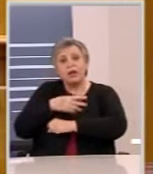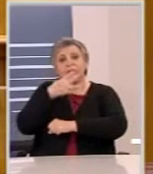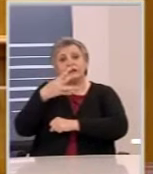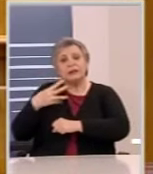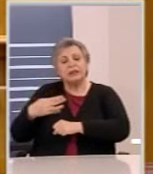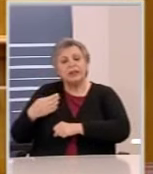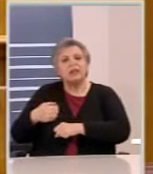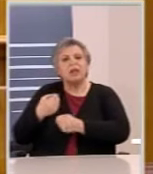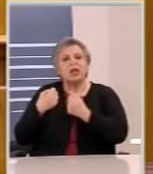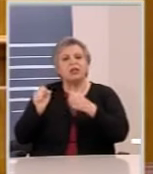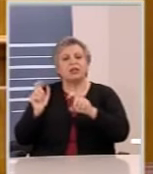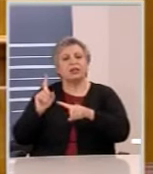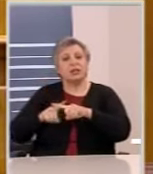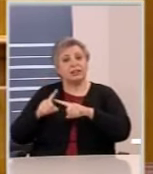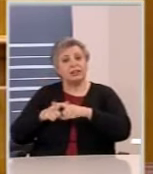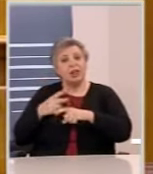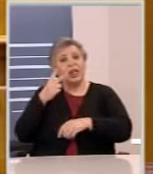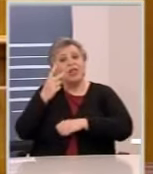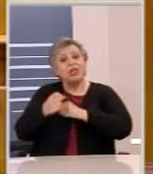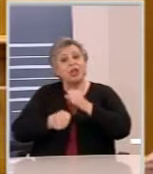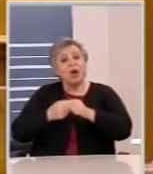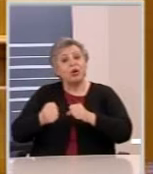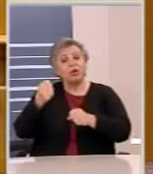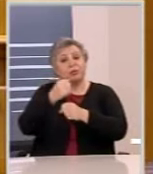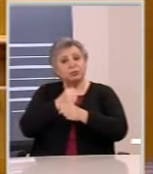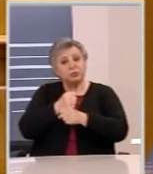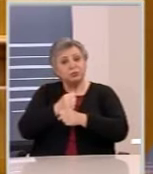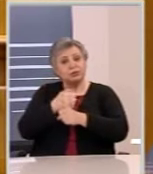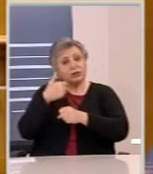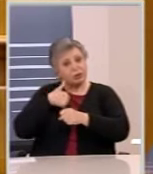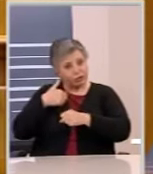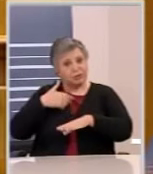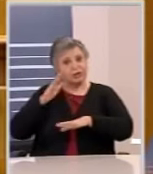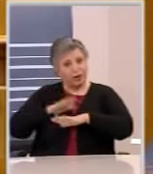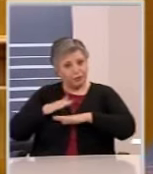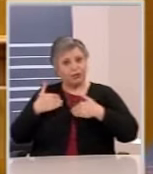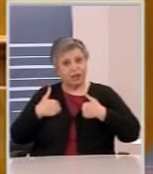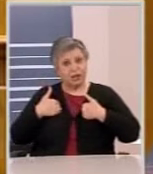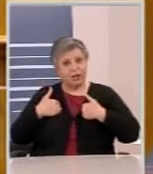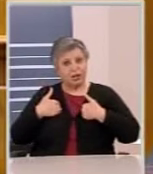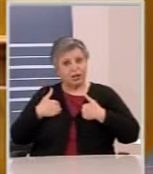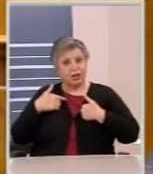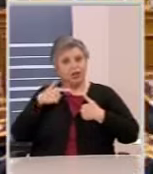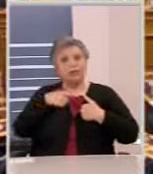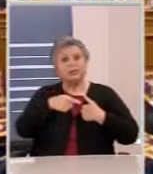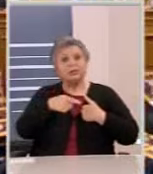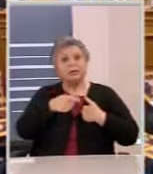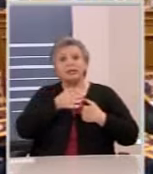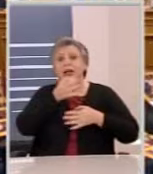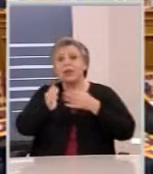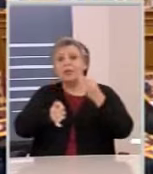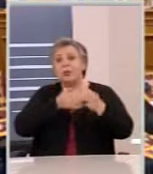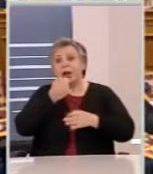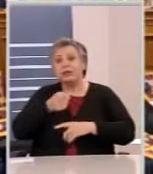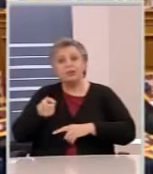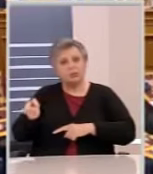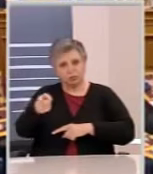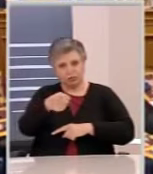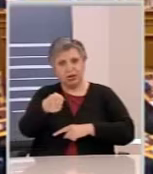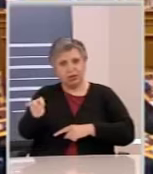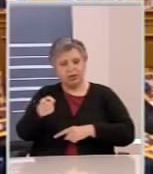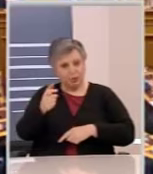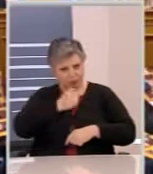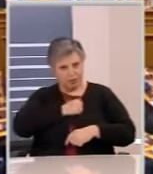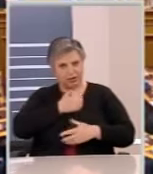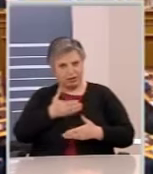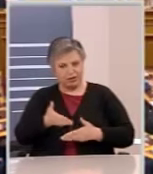αυτό δεν μπορεί να πείσει κανένα. Σας το λέω με απόλυτη ειλικρίνεια. Και τι ακριβώς λέτε εκλογές.